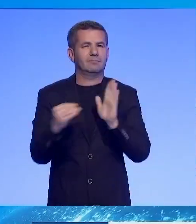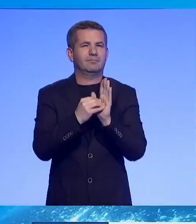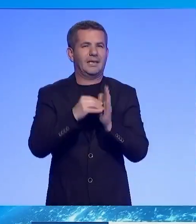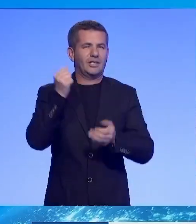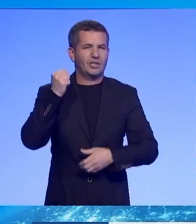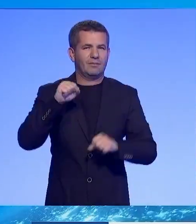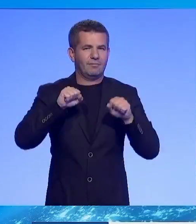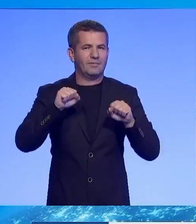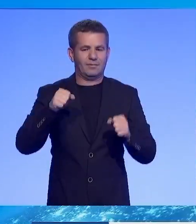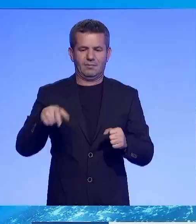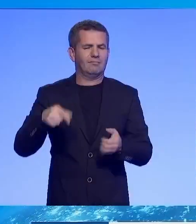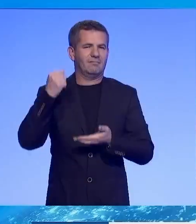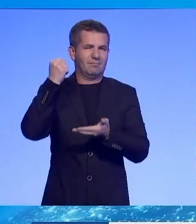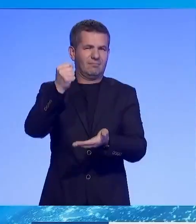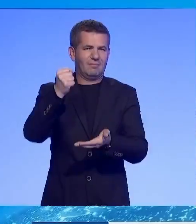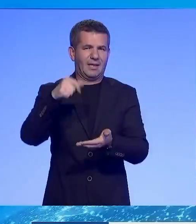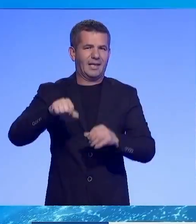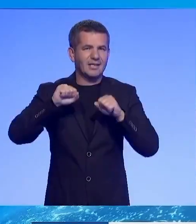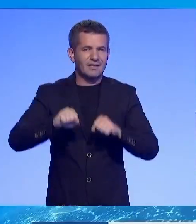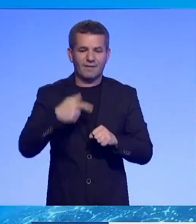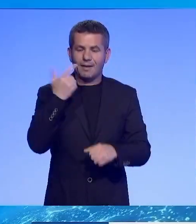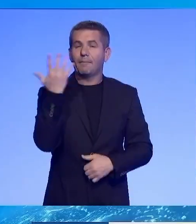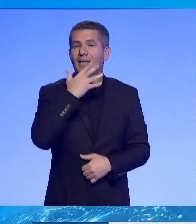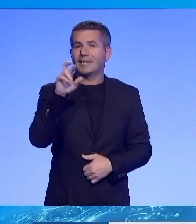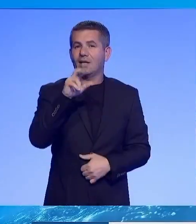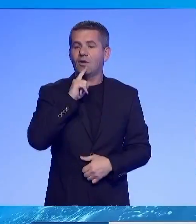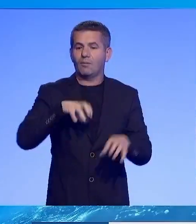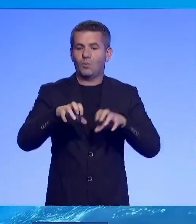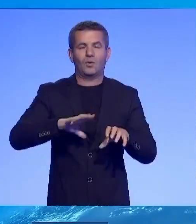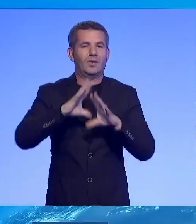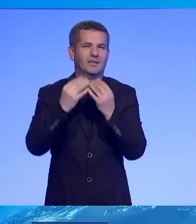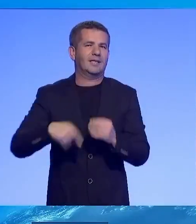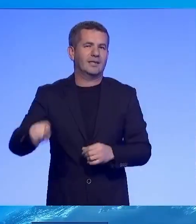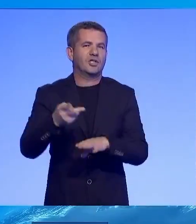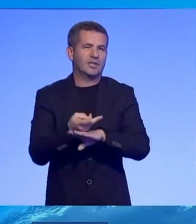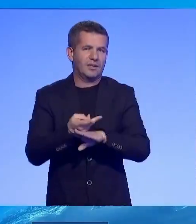qeverise, cilja ka ndarë nga 50 euro për puntorët publik.